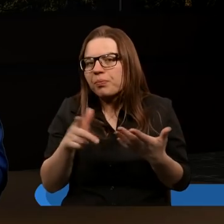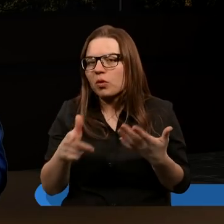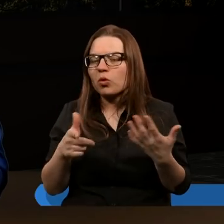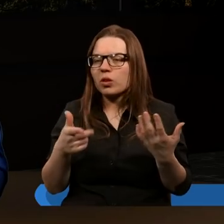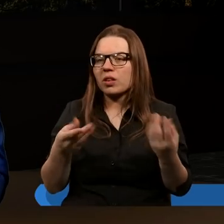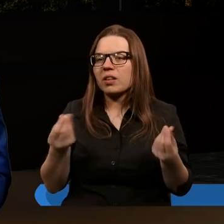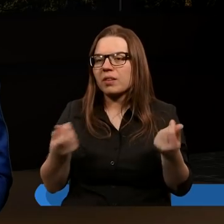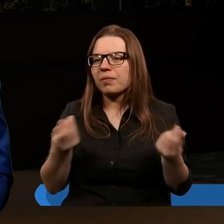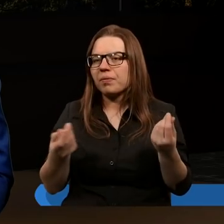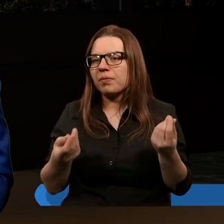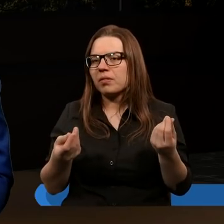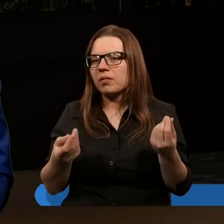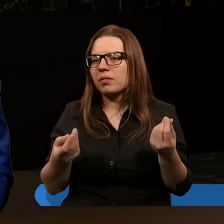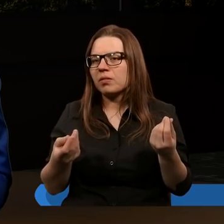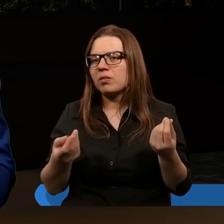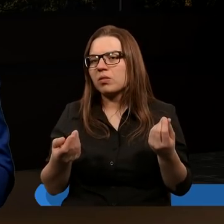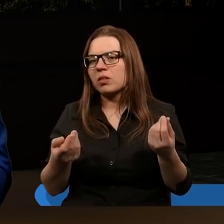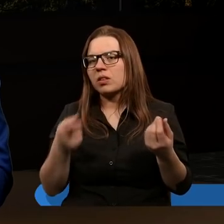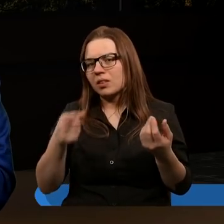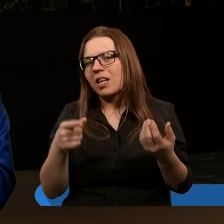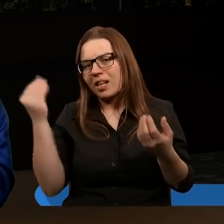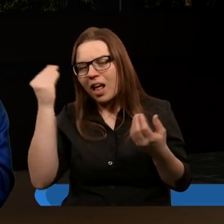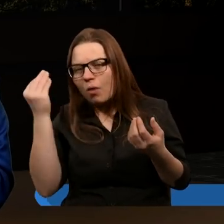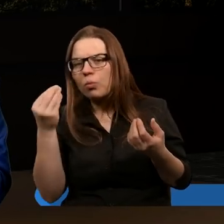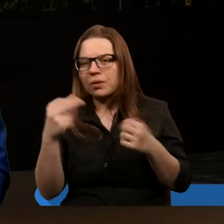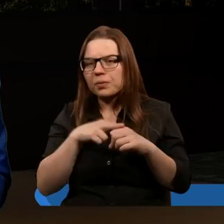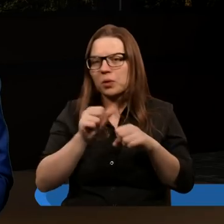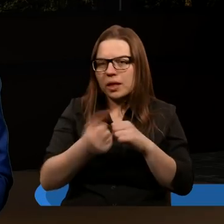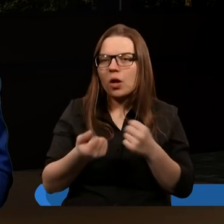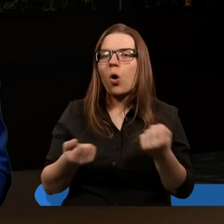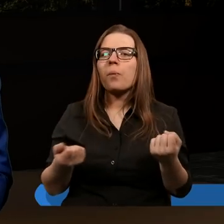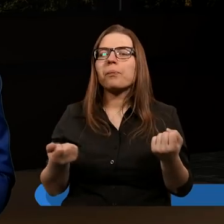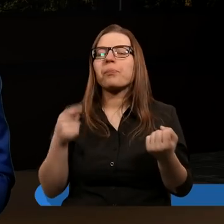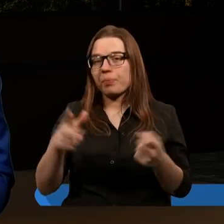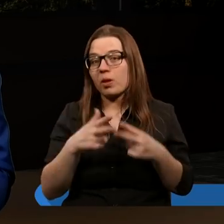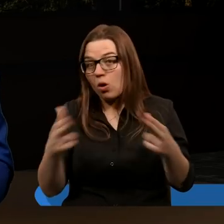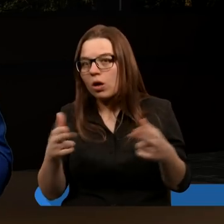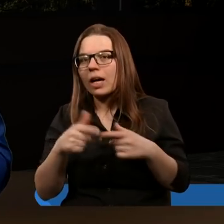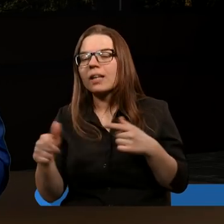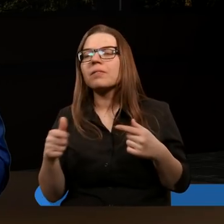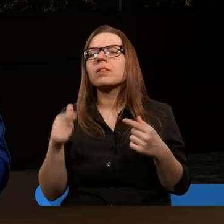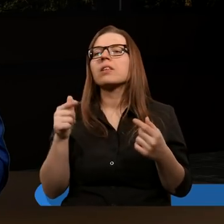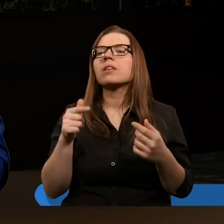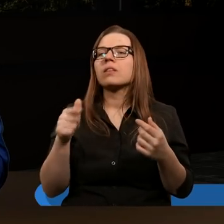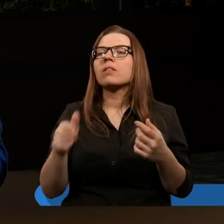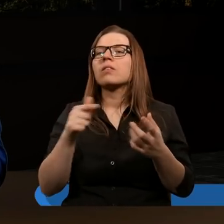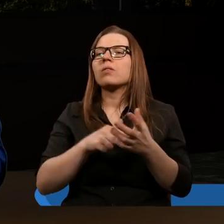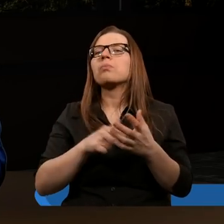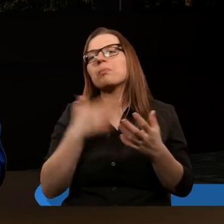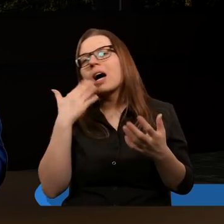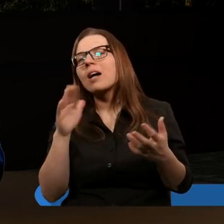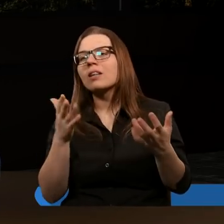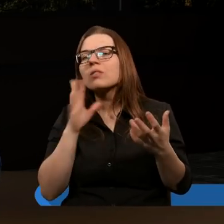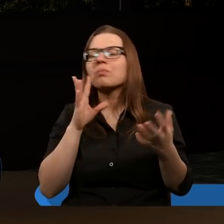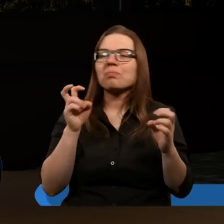sukcesywnie dziedziczą te nauki po właśnie po tym okresie, nawet dzisiaj bardziej prawidłowo